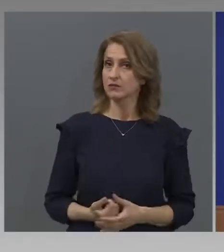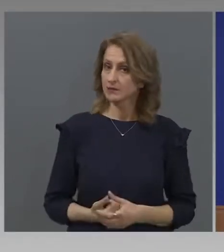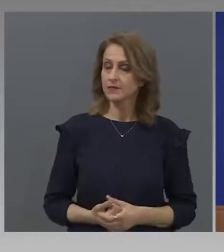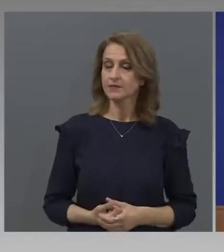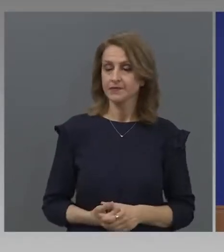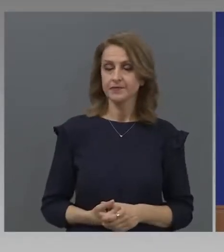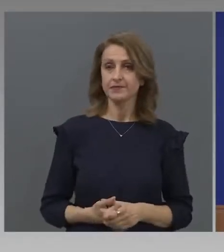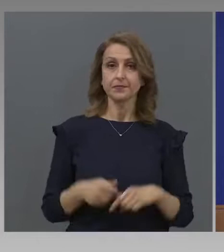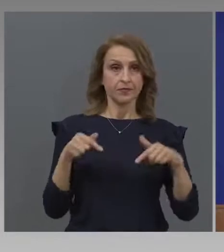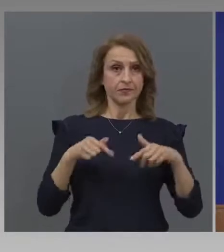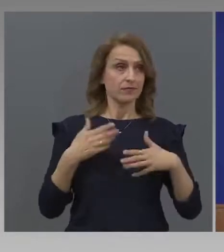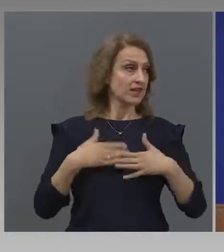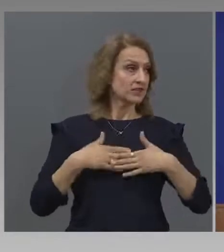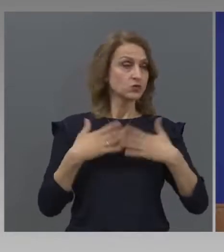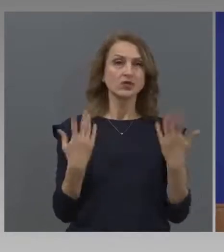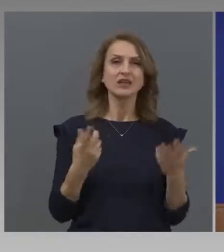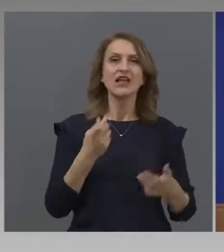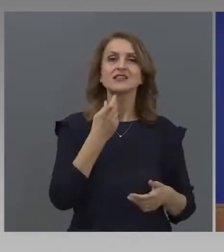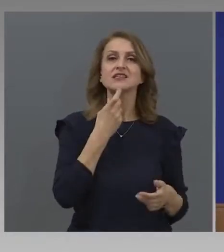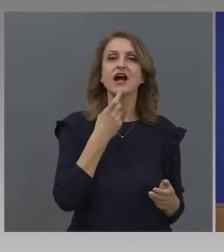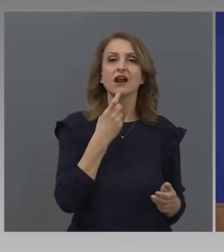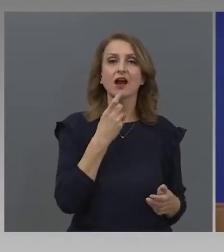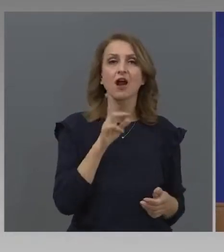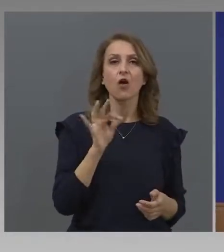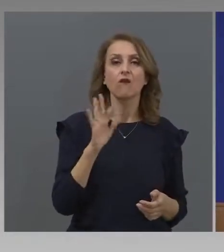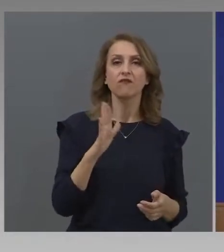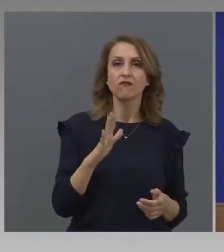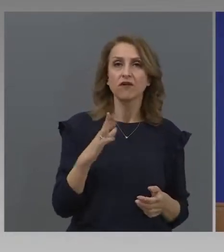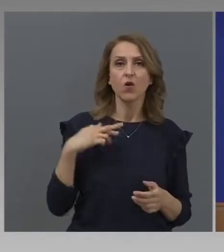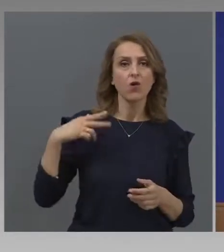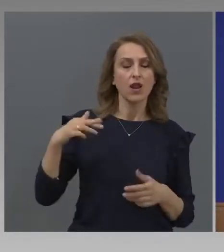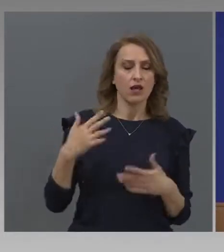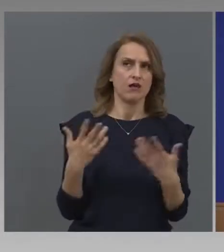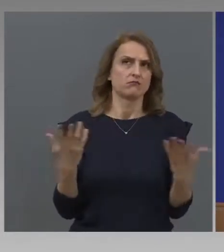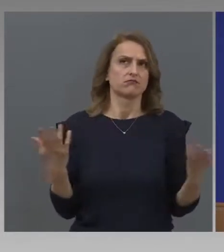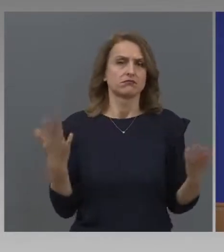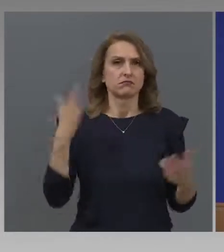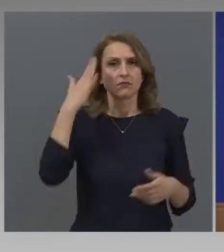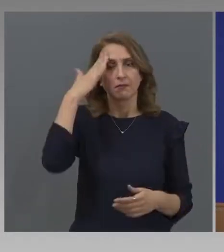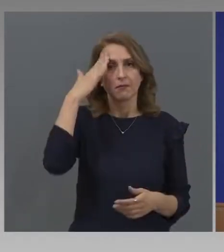Сутринта, уважаеме колега Зарков, го слушах. Малеле, майко,